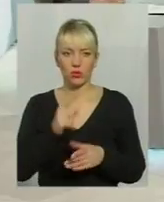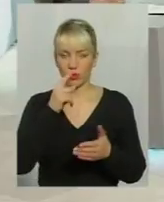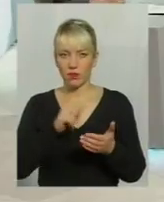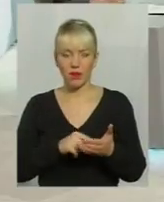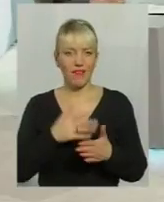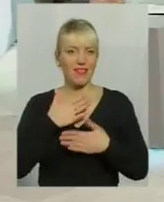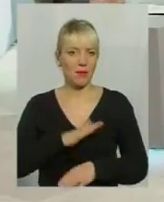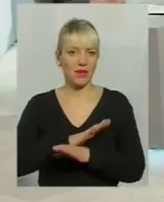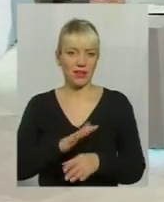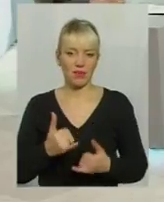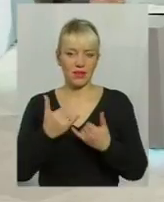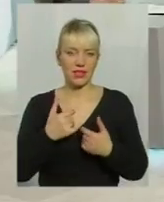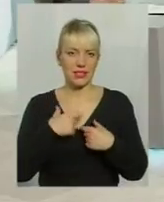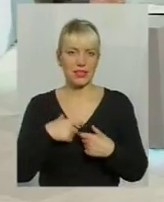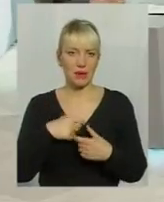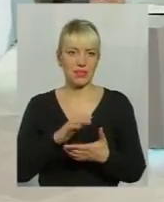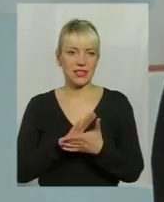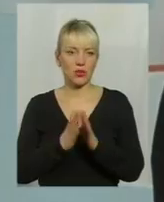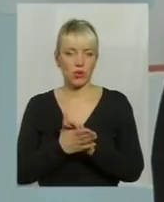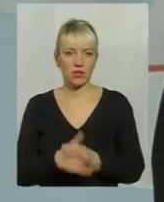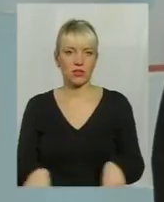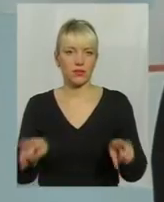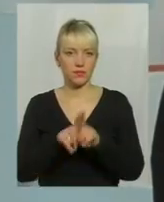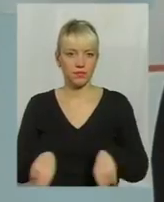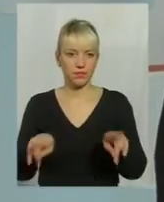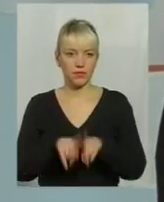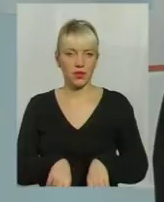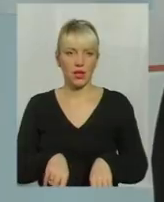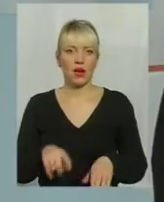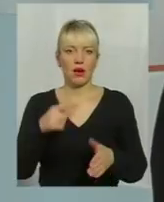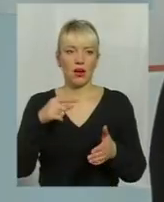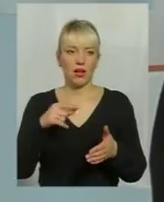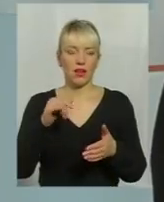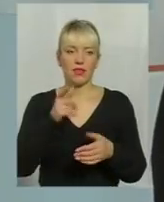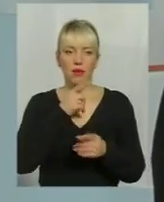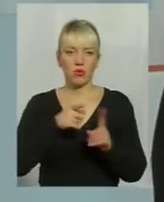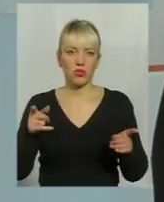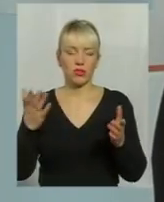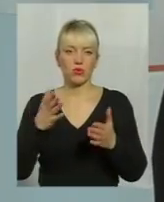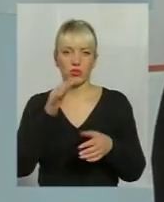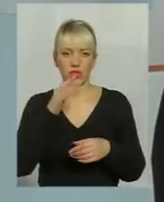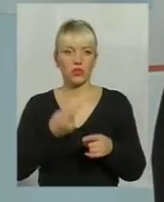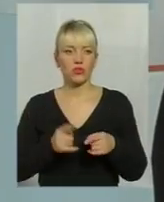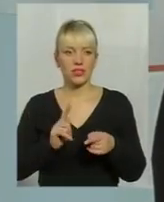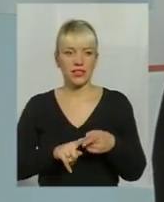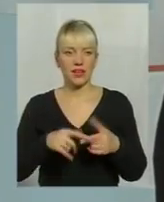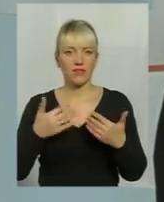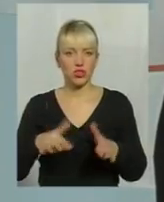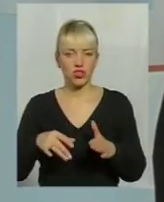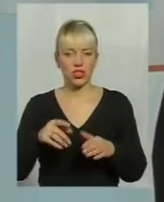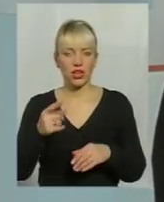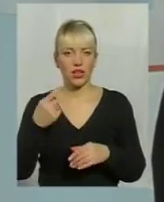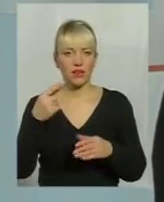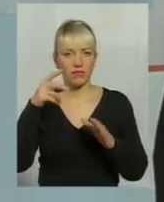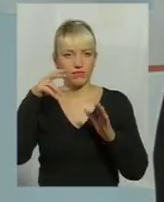себе ситуації, що з нею трапляється одне й те саме на протязі певного часу, то це напевно, що вже суттєвий такий